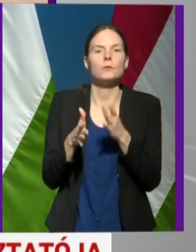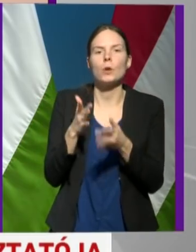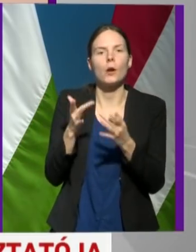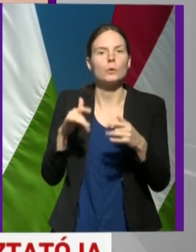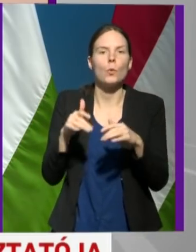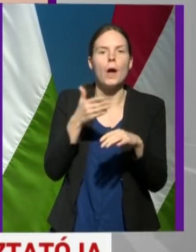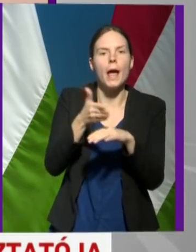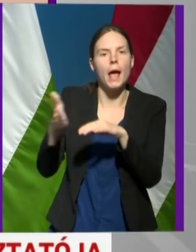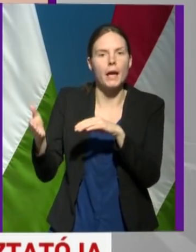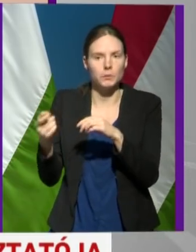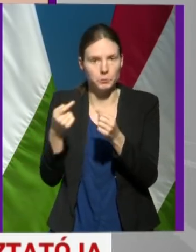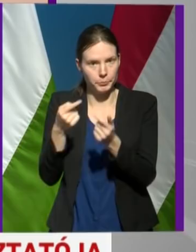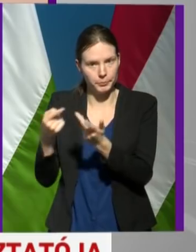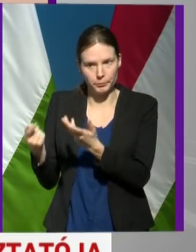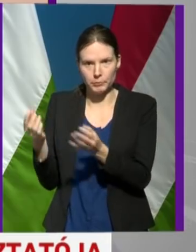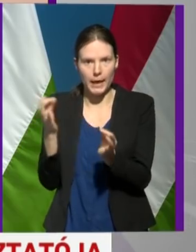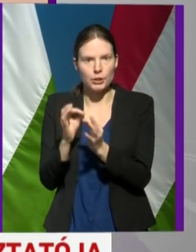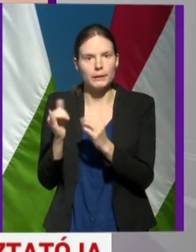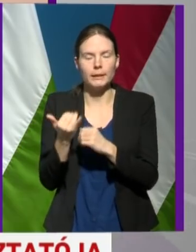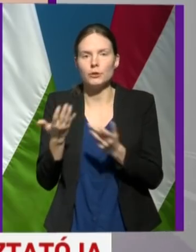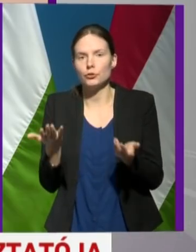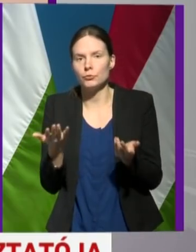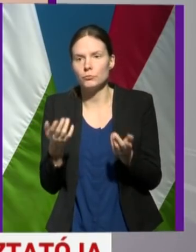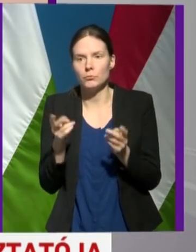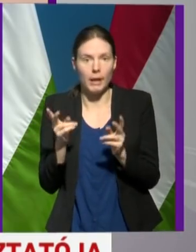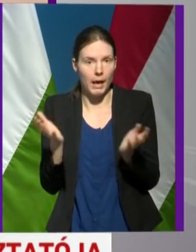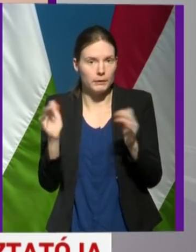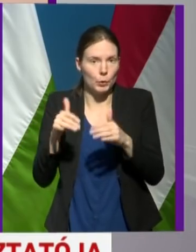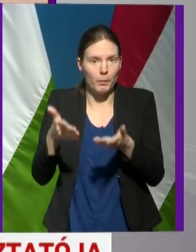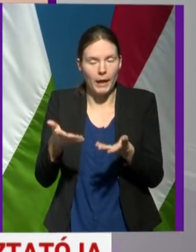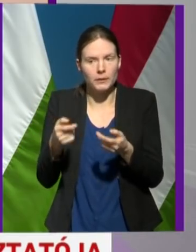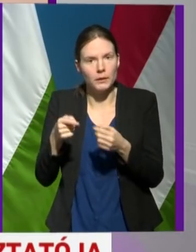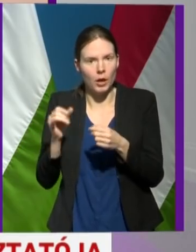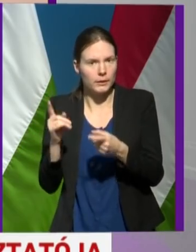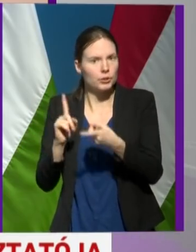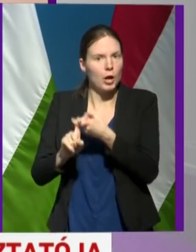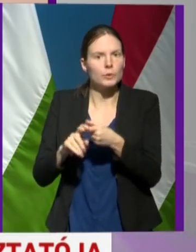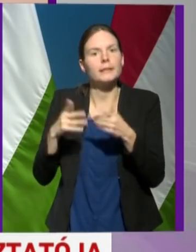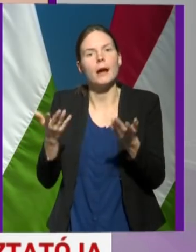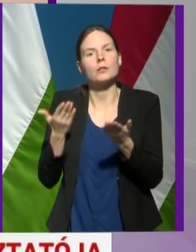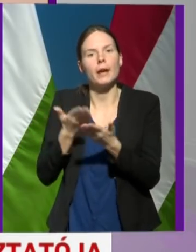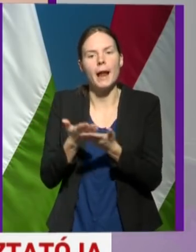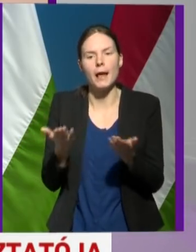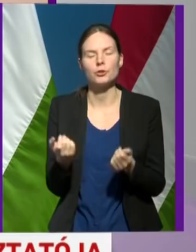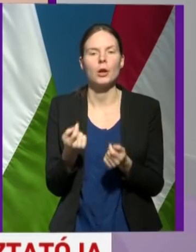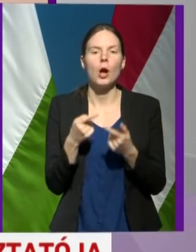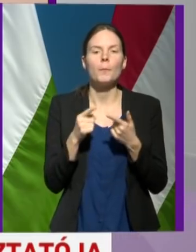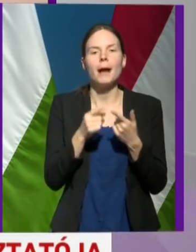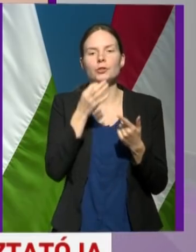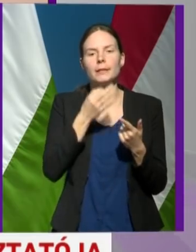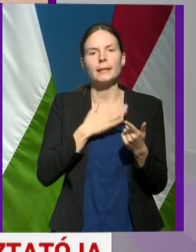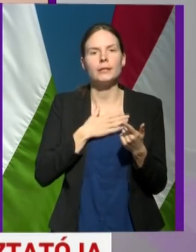tehát számos más esetben is tömeg tud létrejönni egy zártérben, ezekre is kiterjed-e az ajánlás. A másik kérdésen pedig, hogy